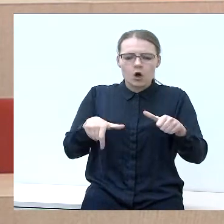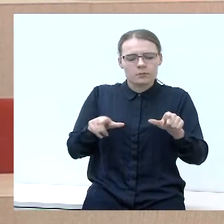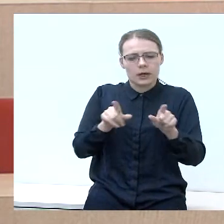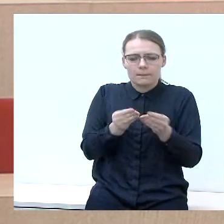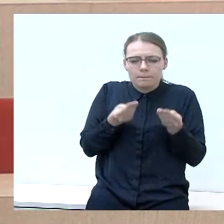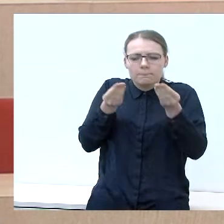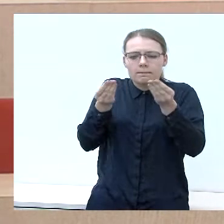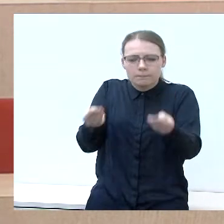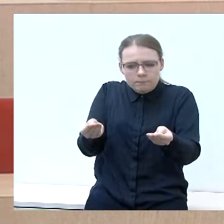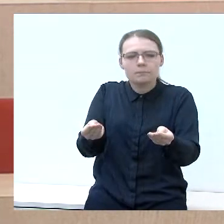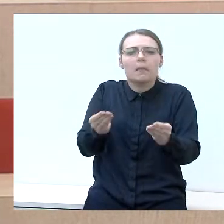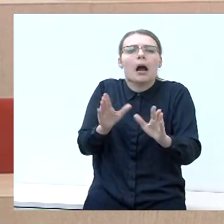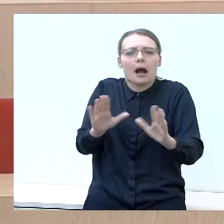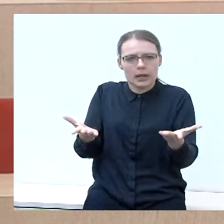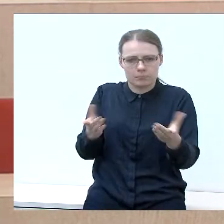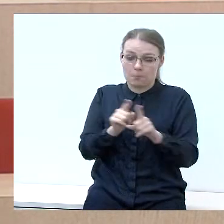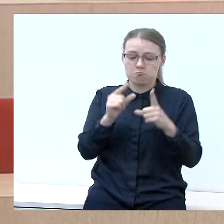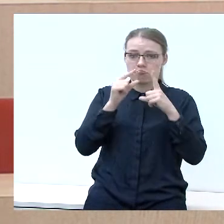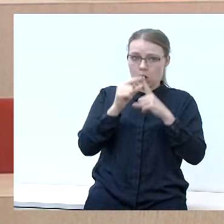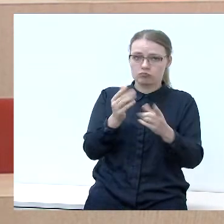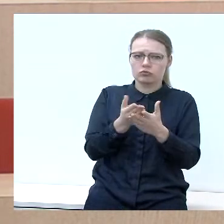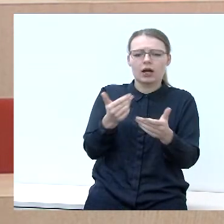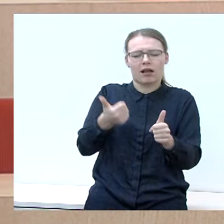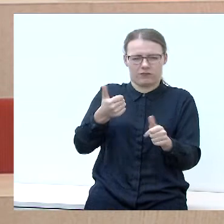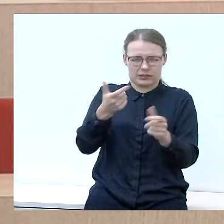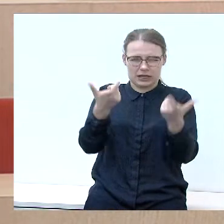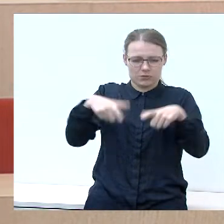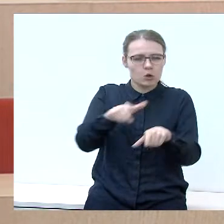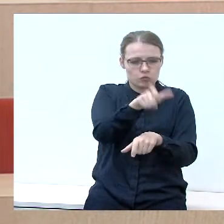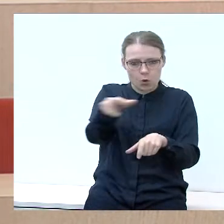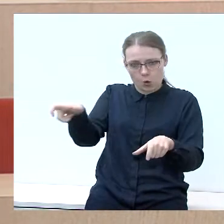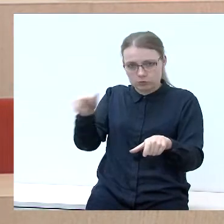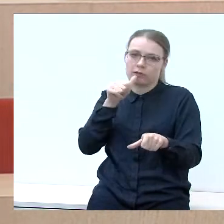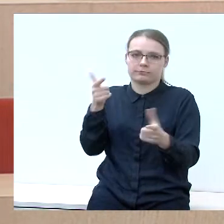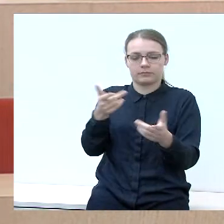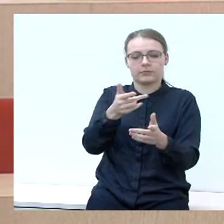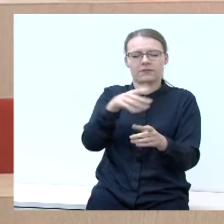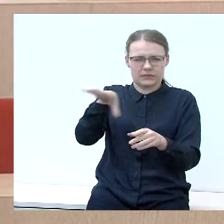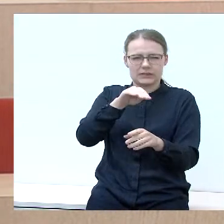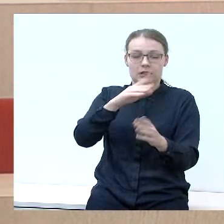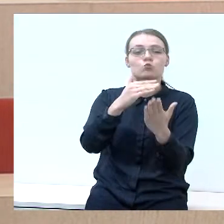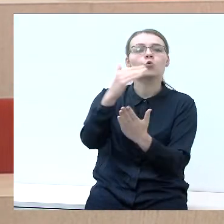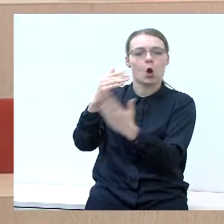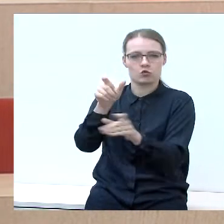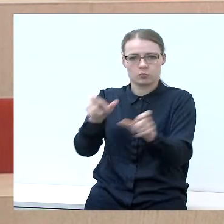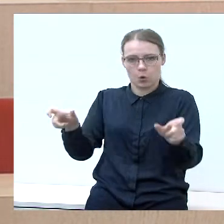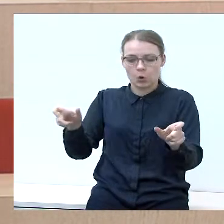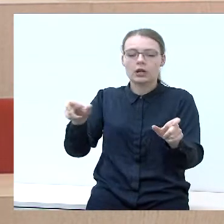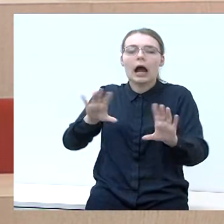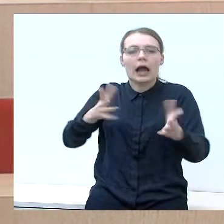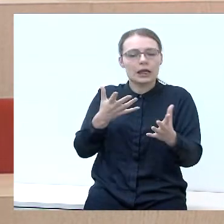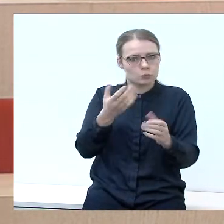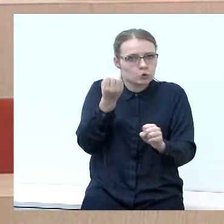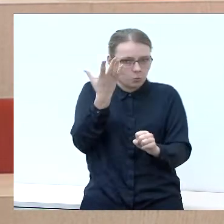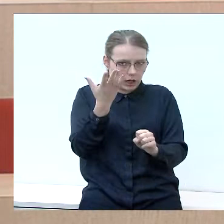tą pažadą, kad kiekvienas savivaldybės gyventojais, nu, sakykim, saugės gyventojais, suvoktų? Ačiū